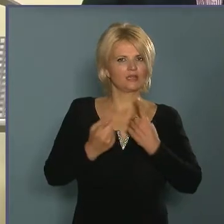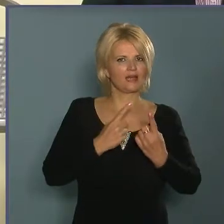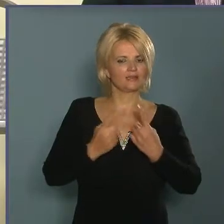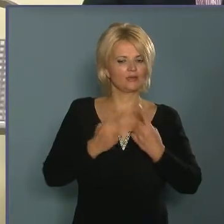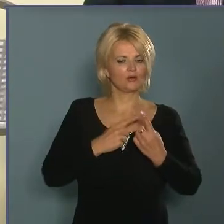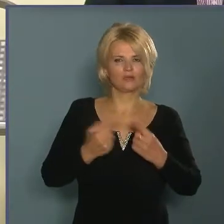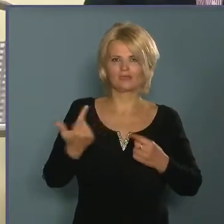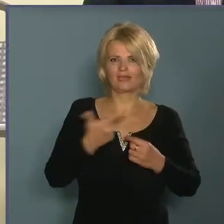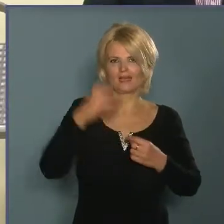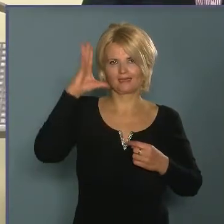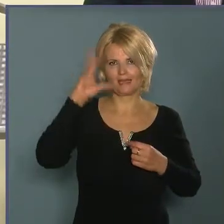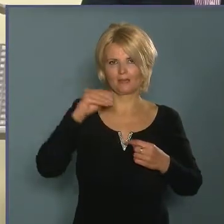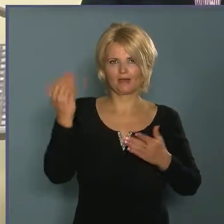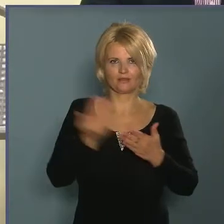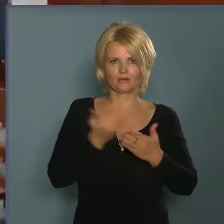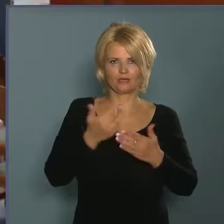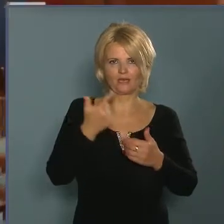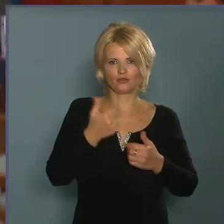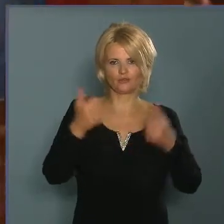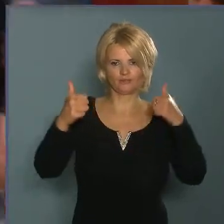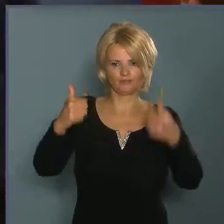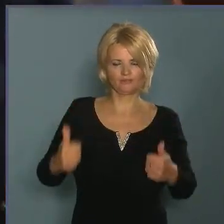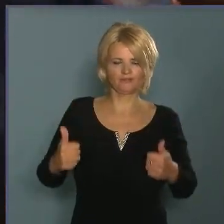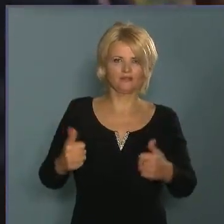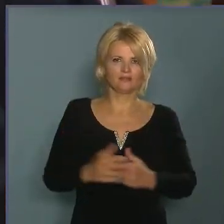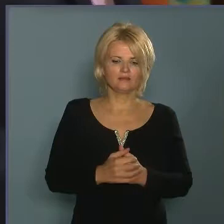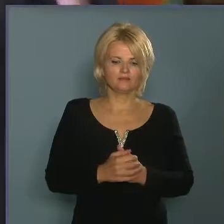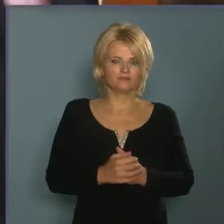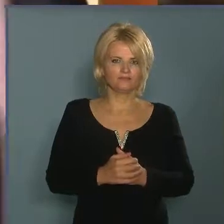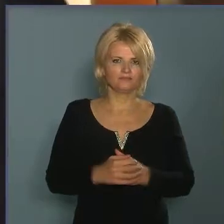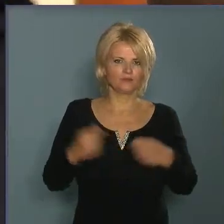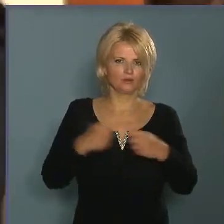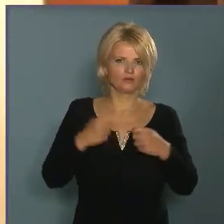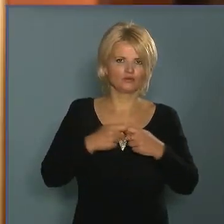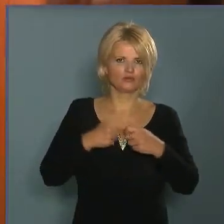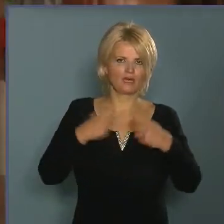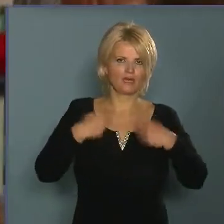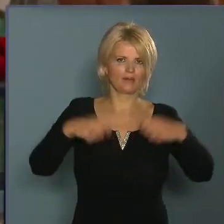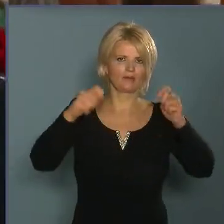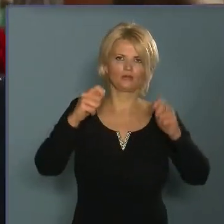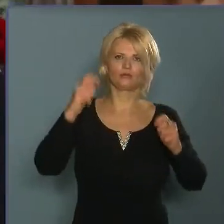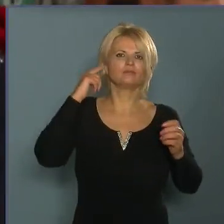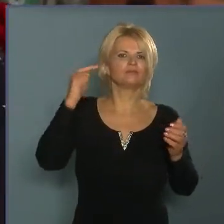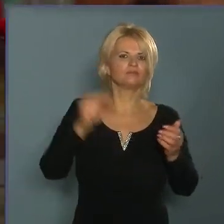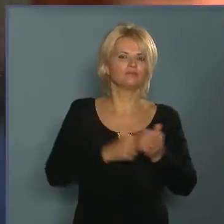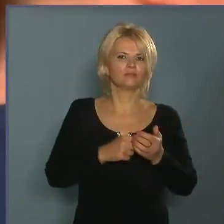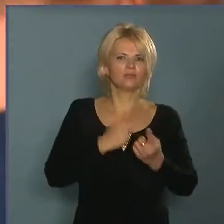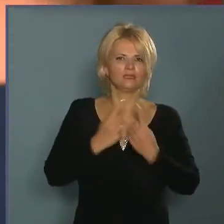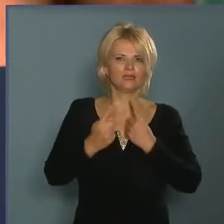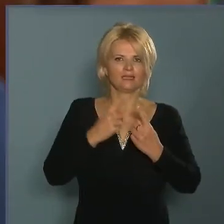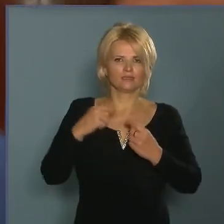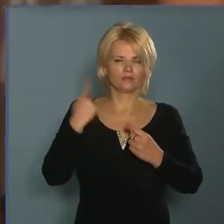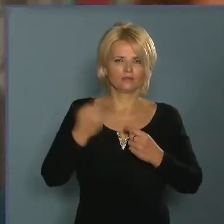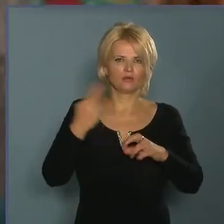esetben minimum ketten kellenek. Nem titkoltan közösségépítő szándéka is van annak a játszószobának, ami a kőbányai